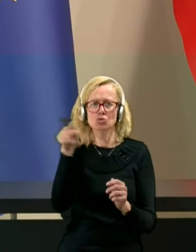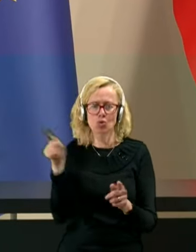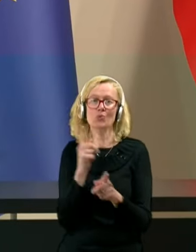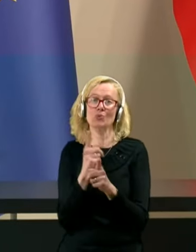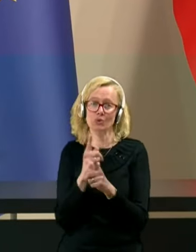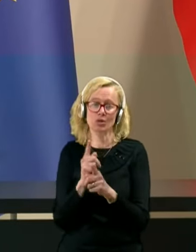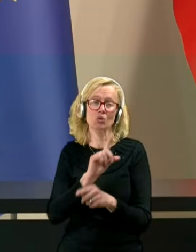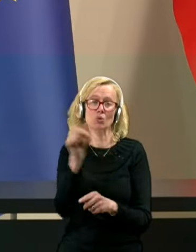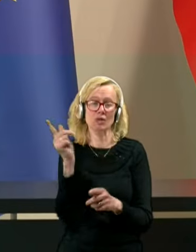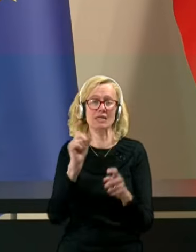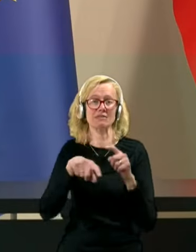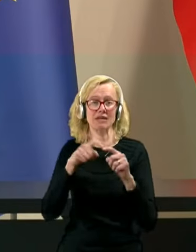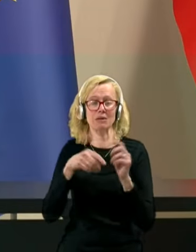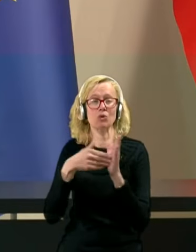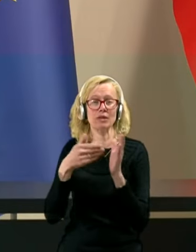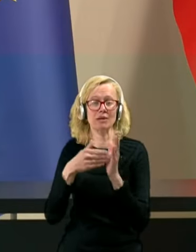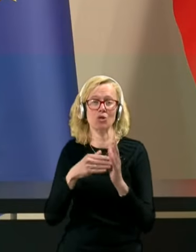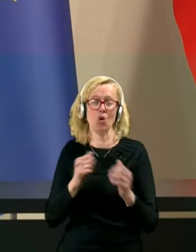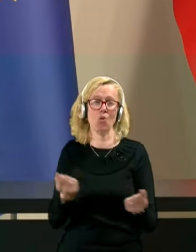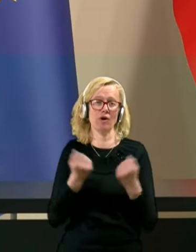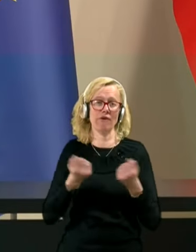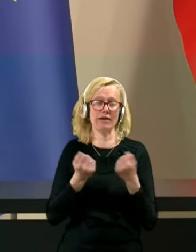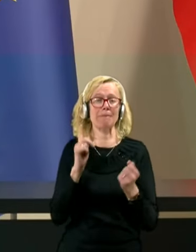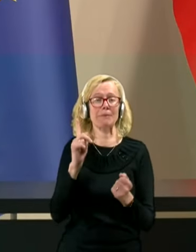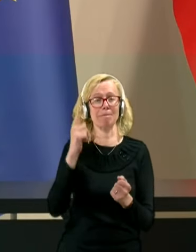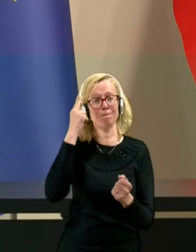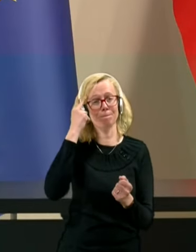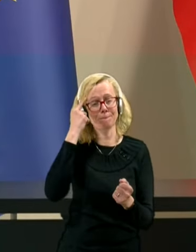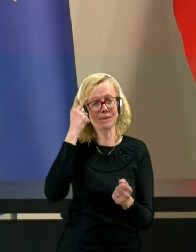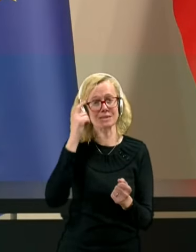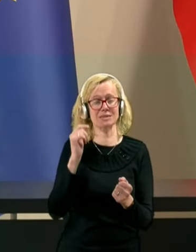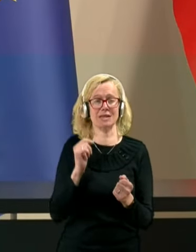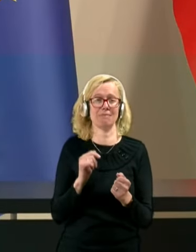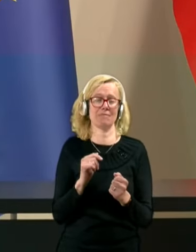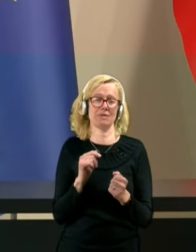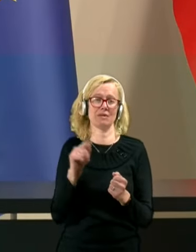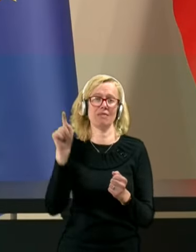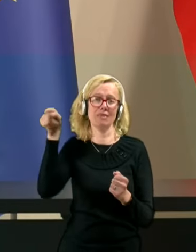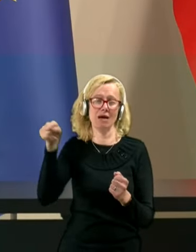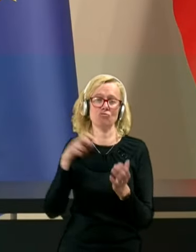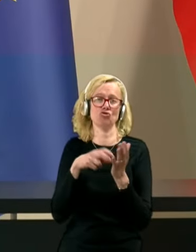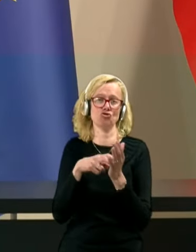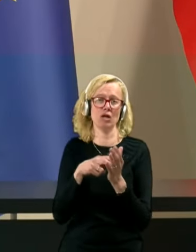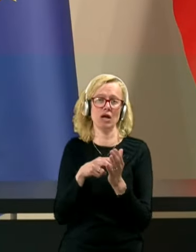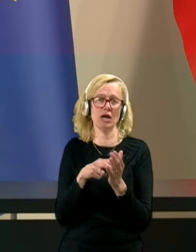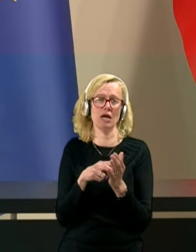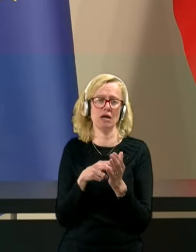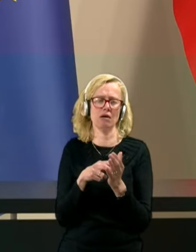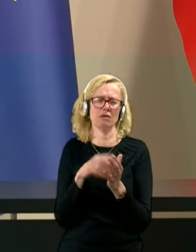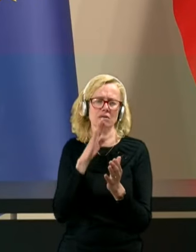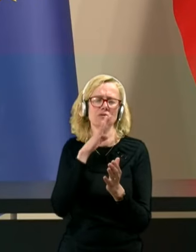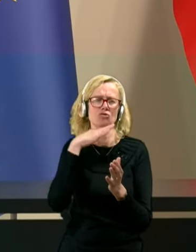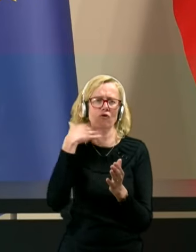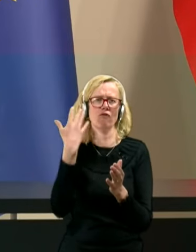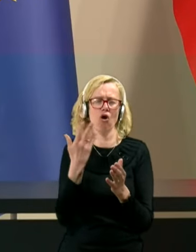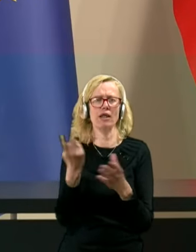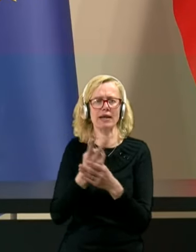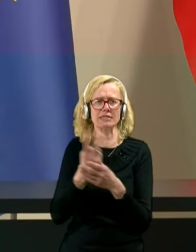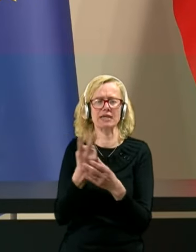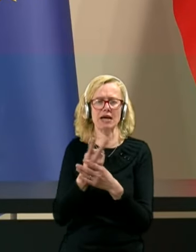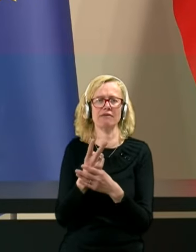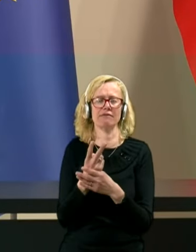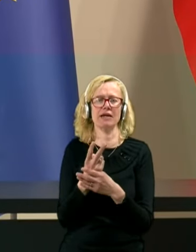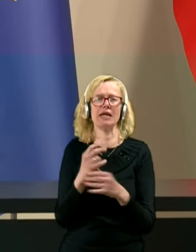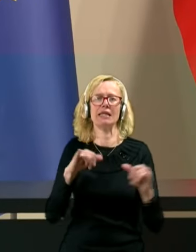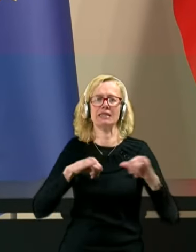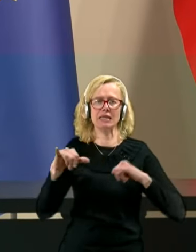stvari, s katerimi se je potrebno ukvarjati, ampak mislim, da so tam še znatne notranje rezerve, direktor se trudi, da